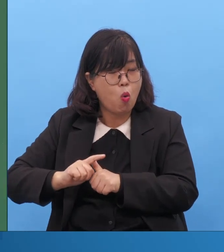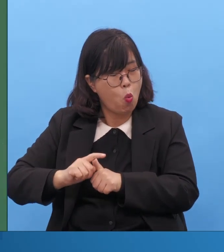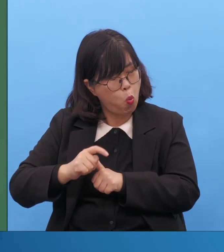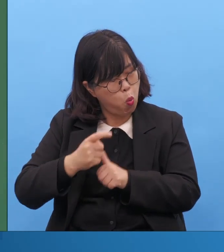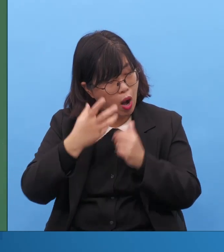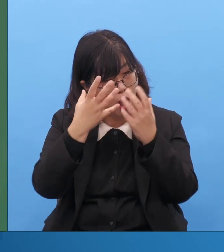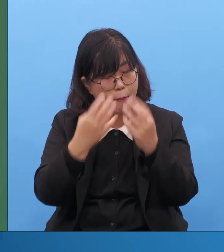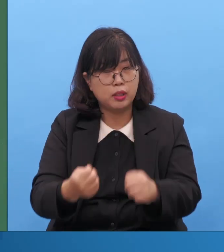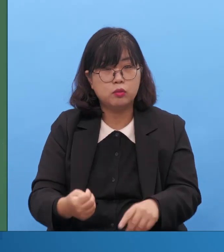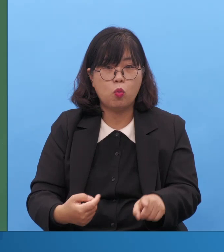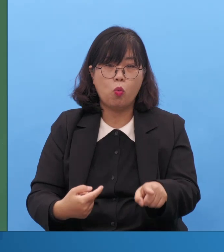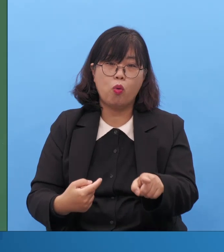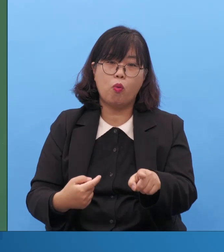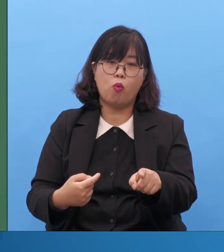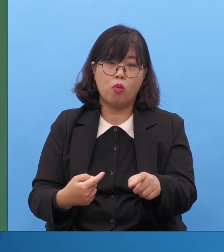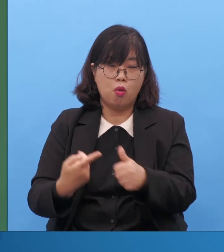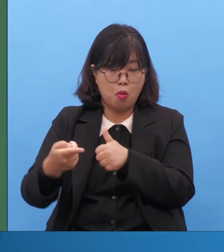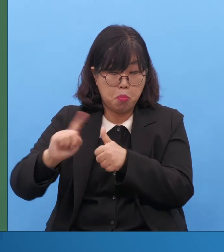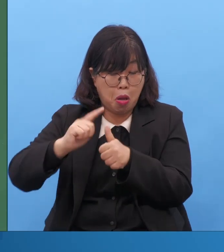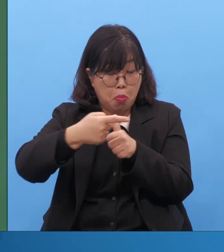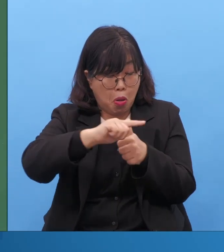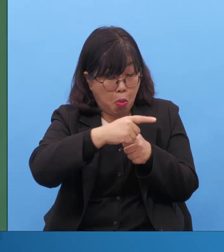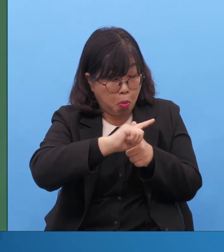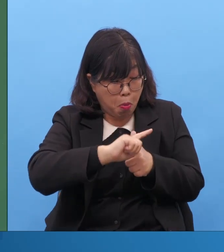인물들도 눈치 보고 빠져나가더라고요.